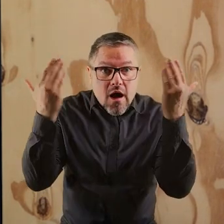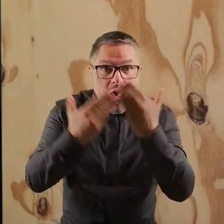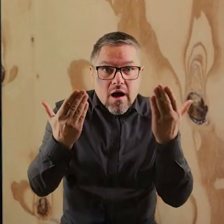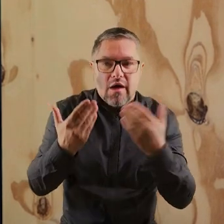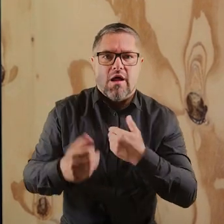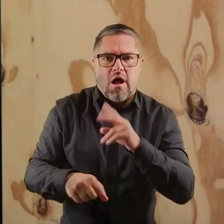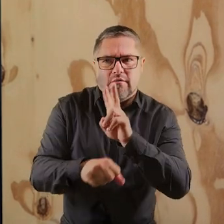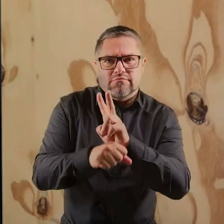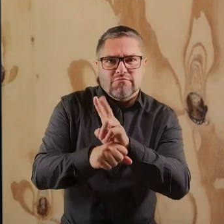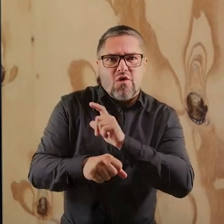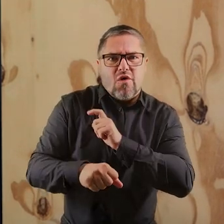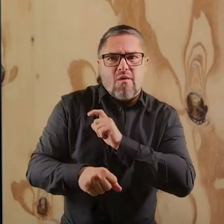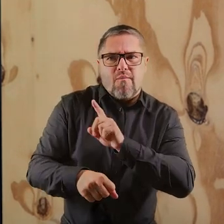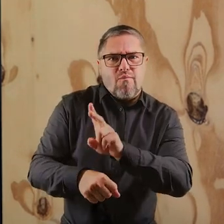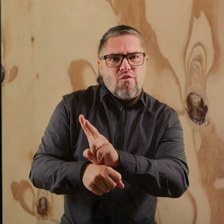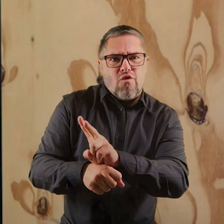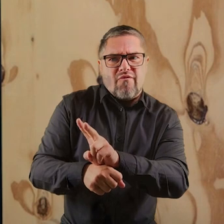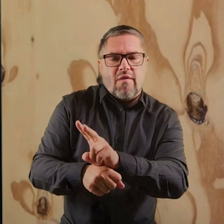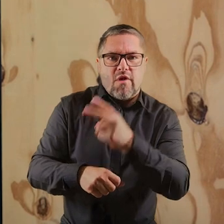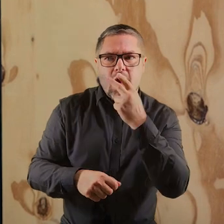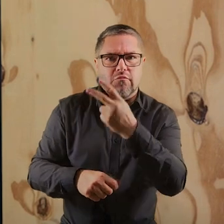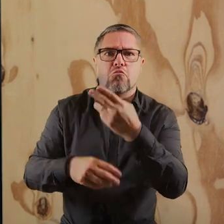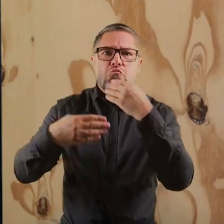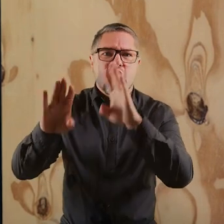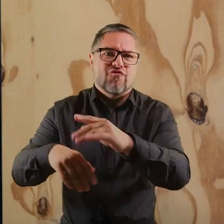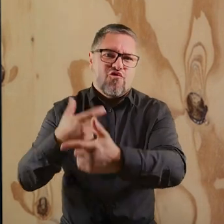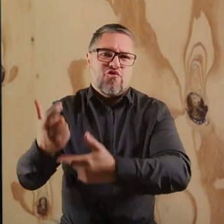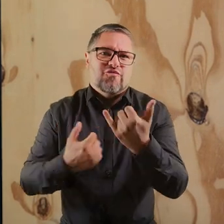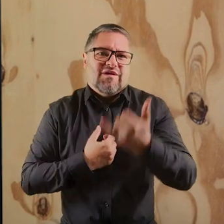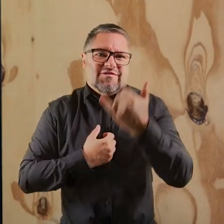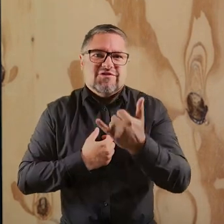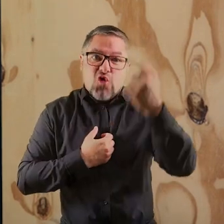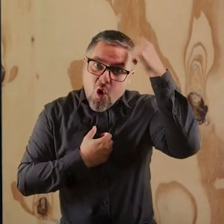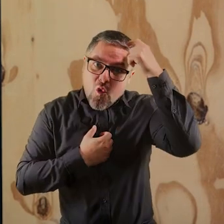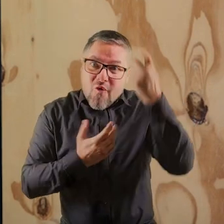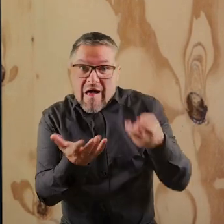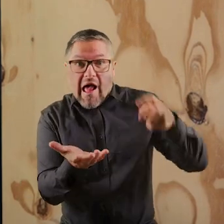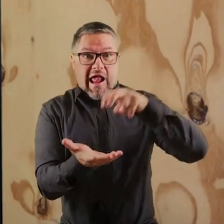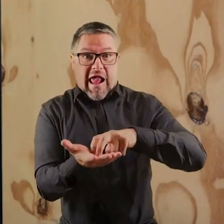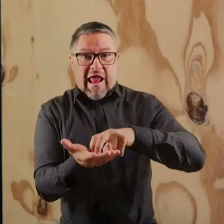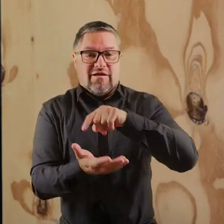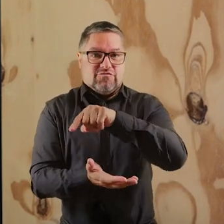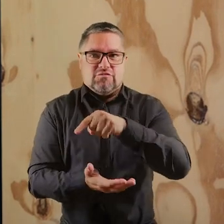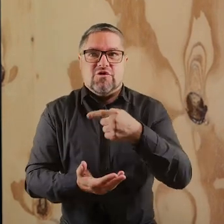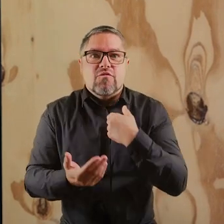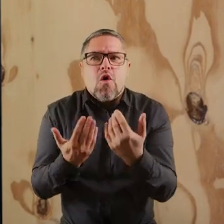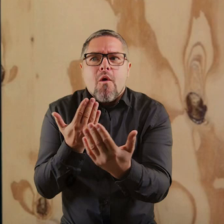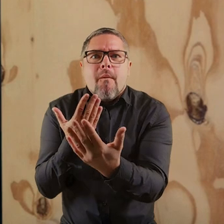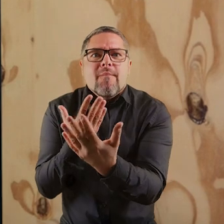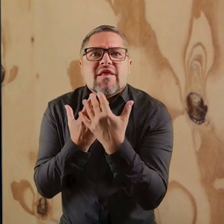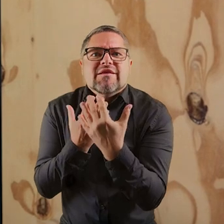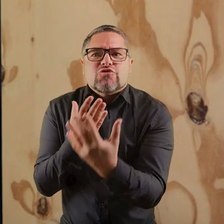stałam na czatach i pozwalałam mojemu dziecku stanąć na głowie. I to były takie małe inicjacje, które nas zbliżały,